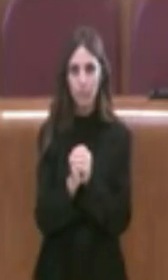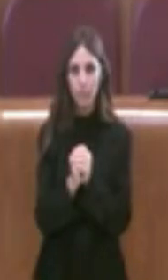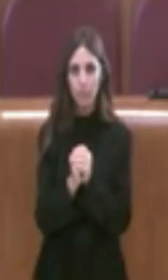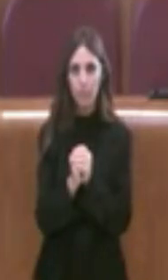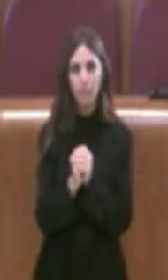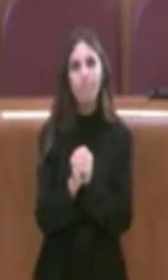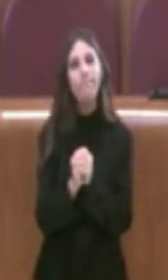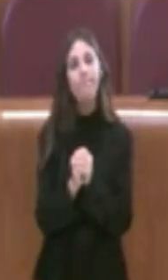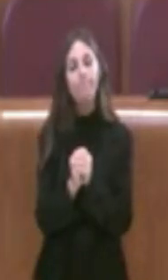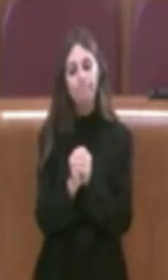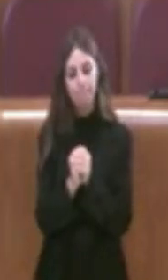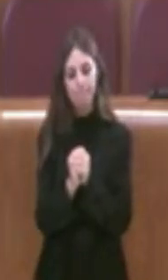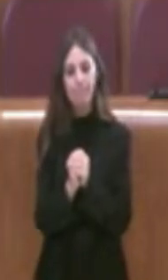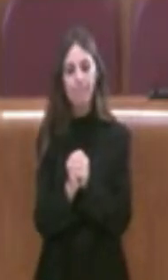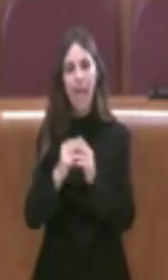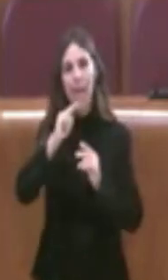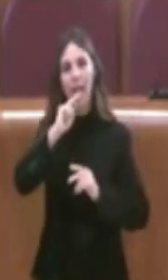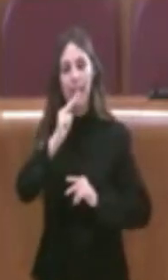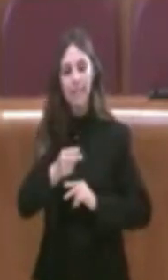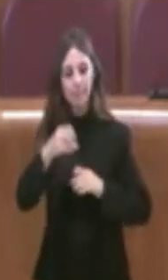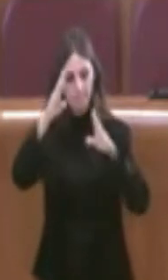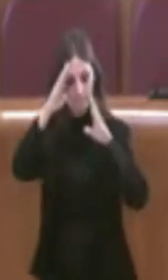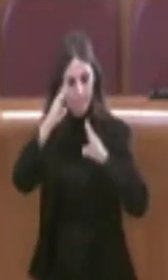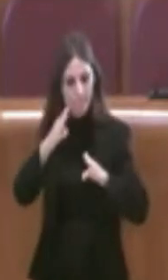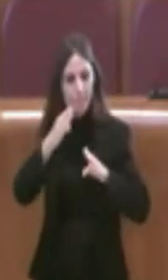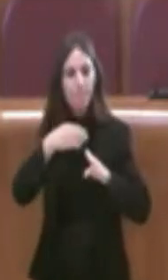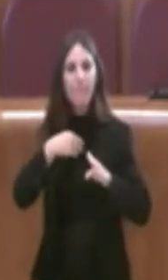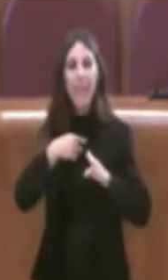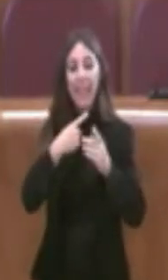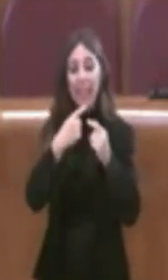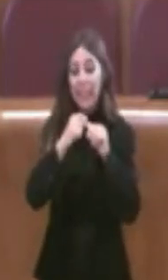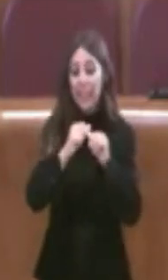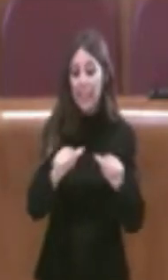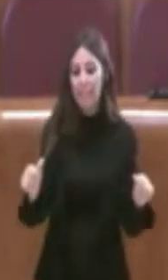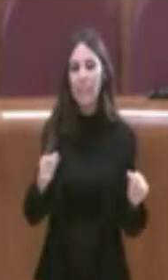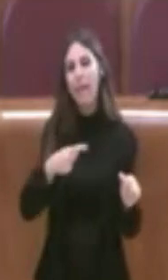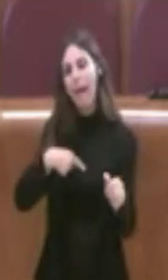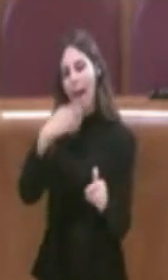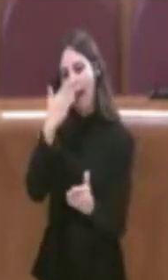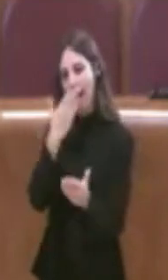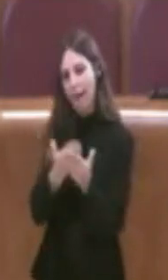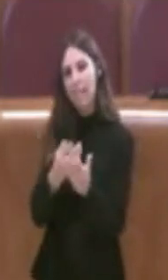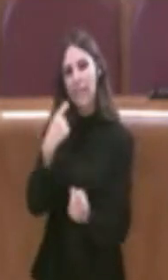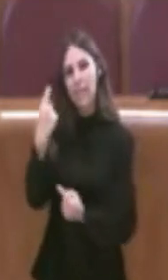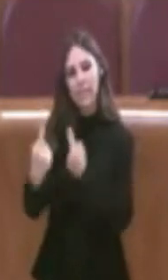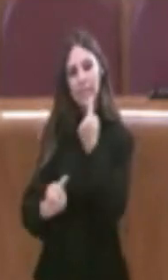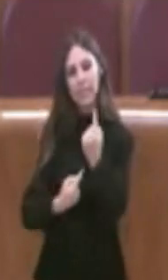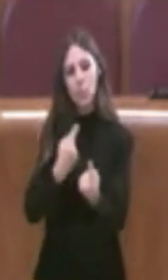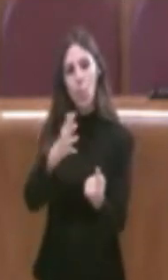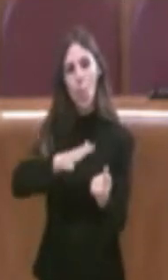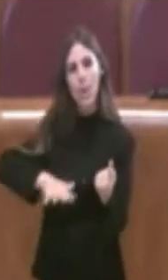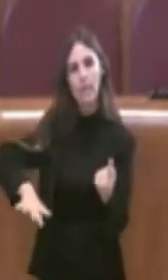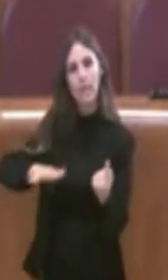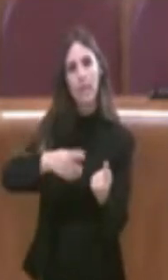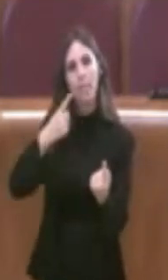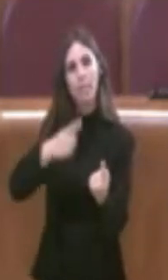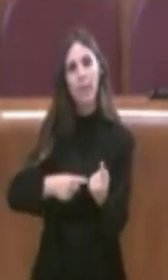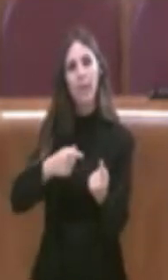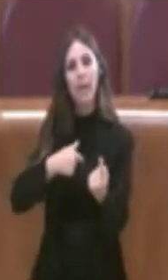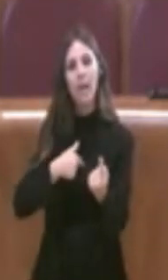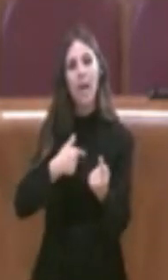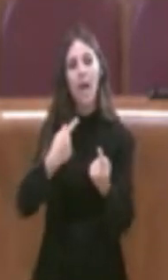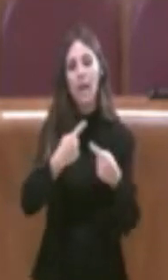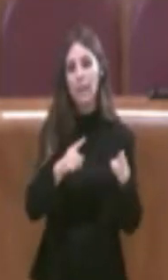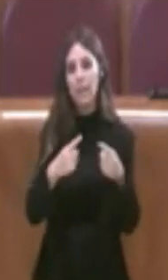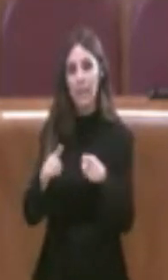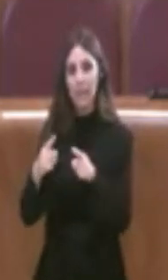Una risposta attenta, diversificata, personalizzata e adattata a vari fattori contestuali ci ha permesso di ampliare in molti casi la